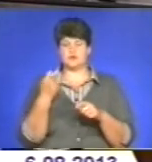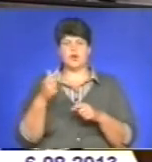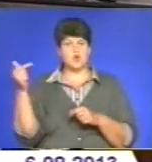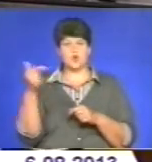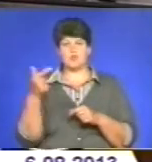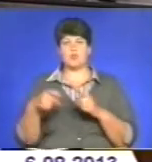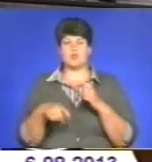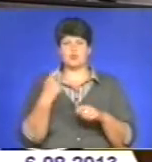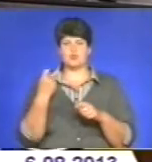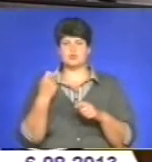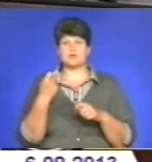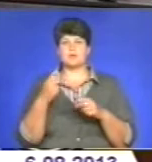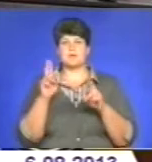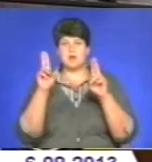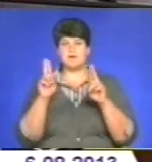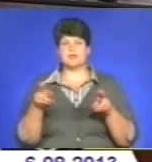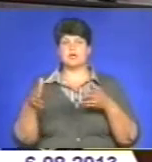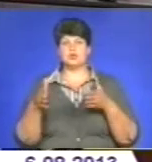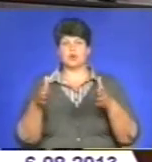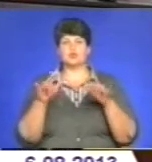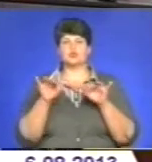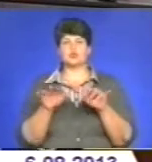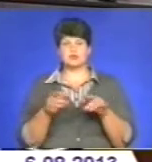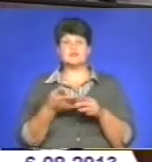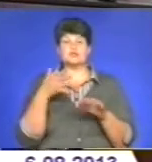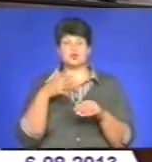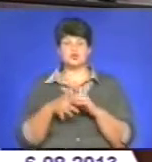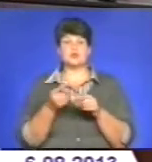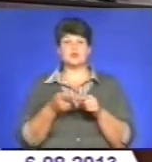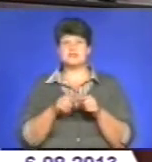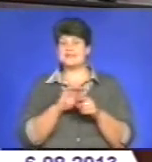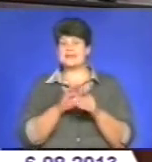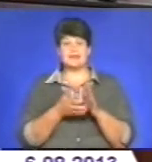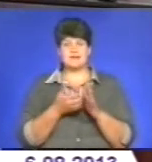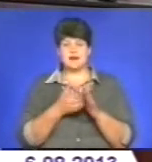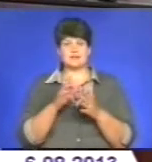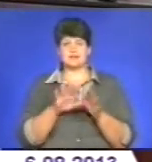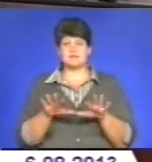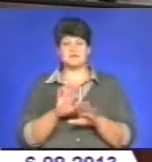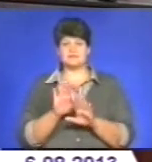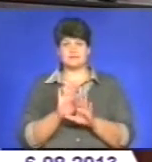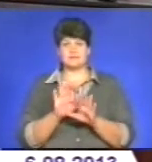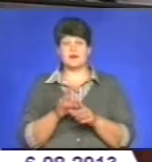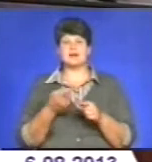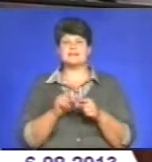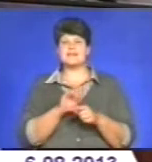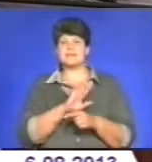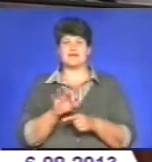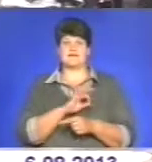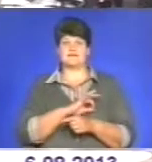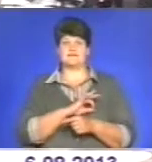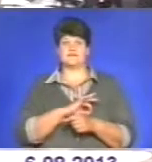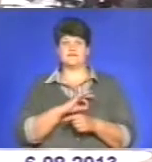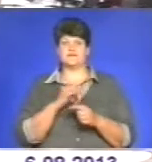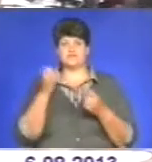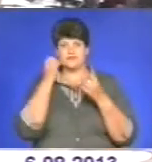порушують правила дорожнього руху. І зрозуміло, що це не через нехватку місць, а через невихованість водіїв.